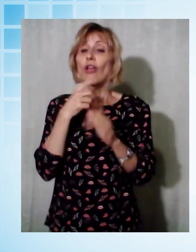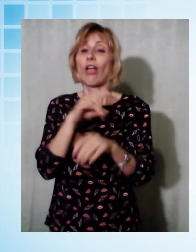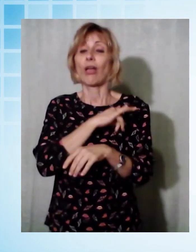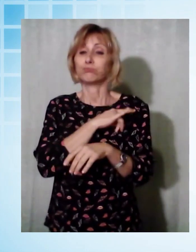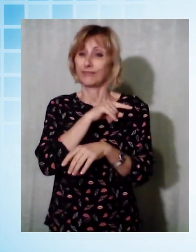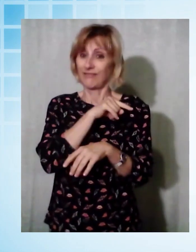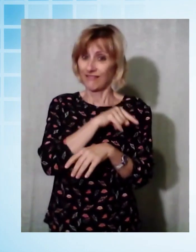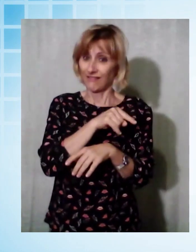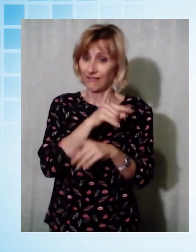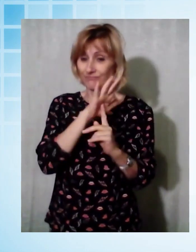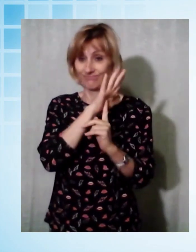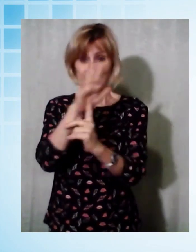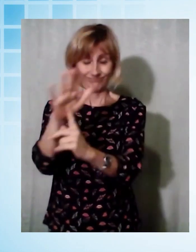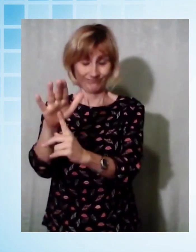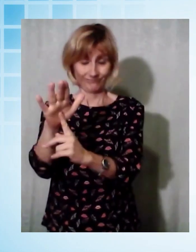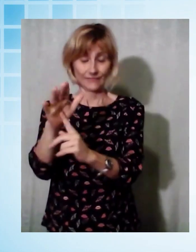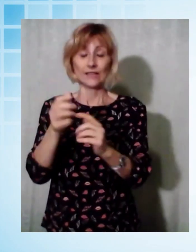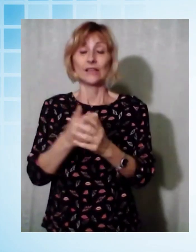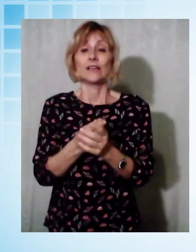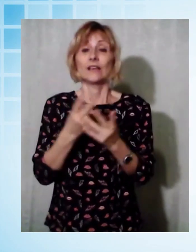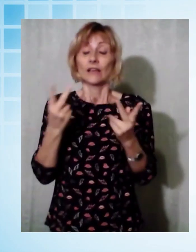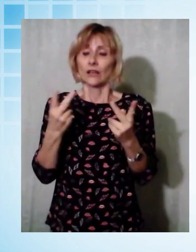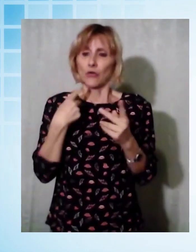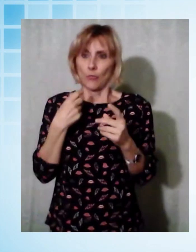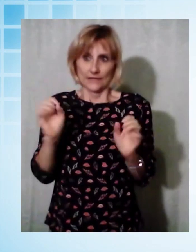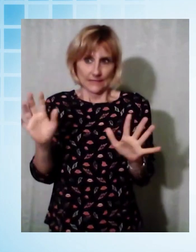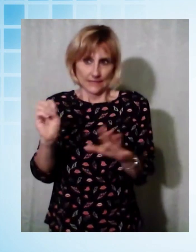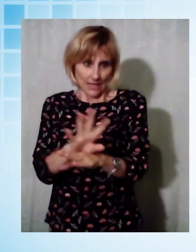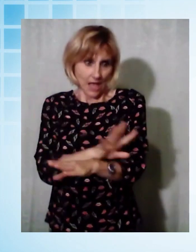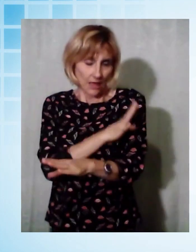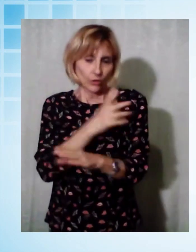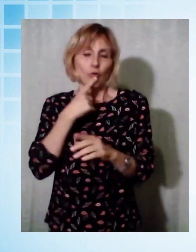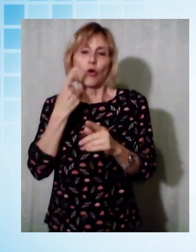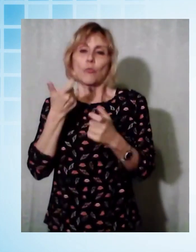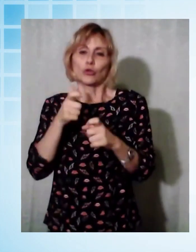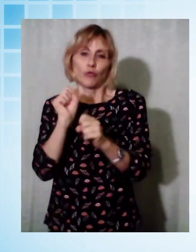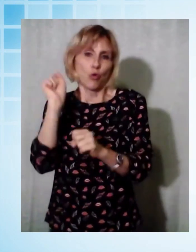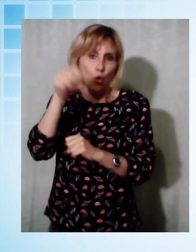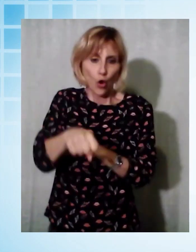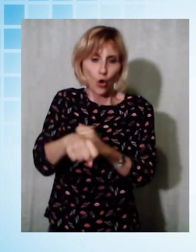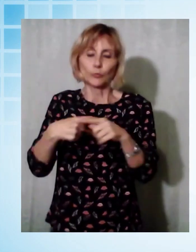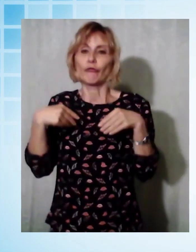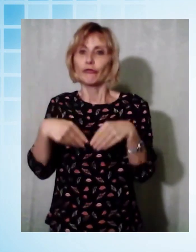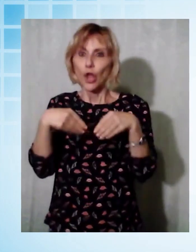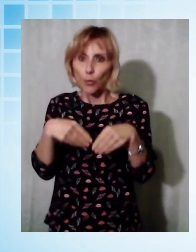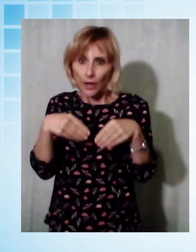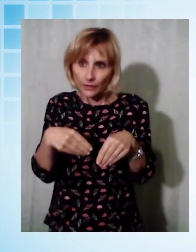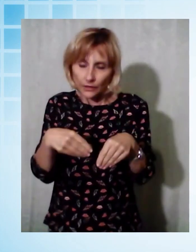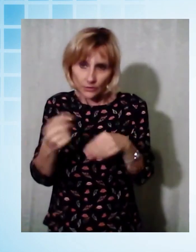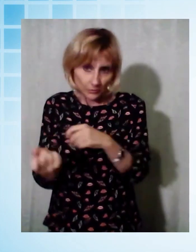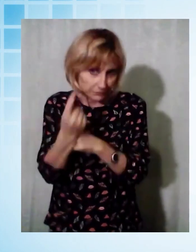accettandola, e questo causa scandalo, come pure le sue frequentazioni che appaiono subito fuori norma.